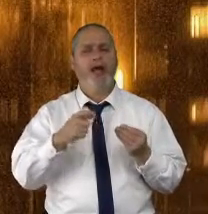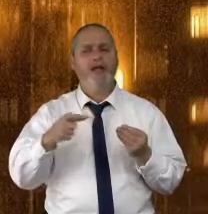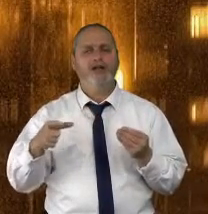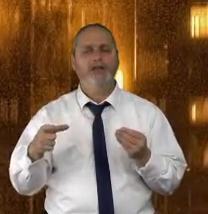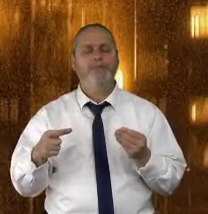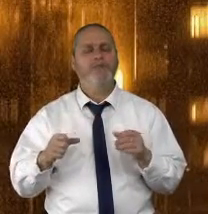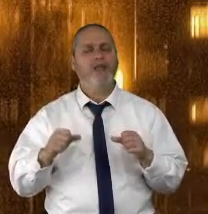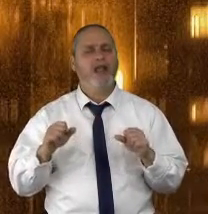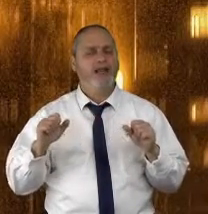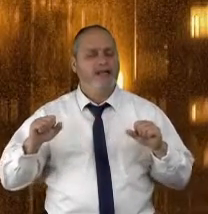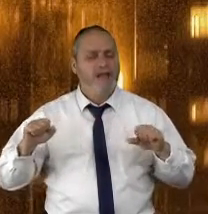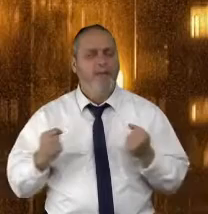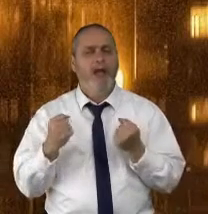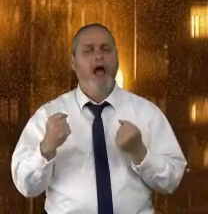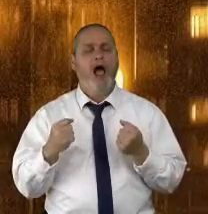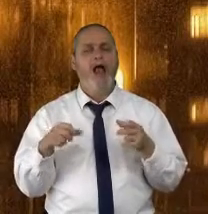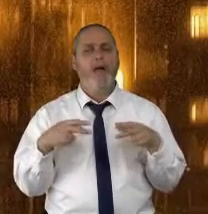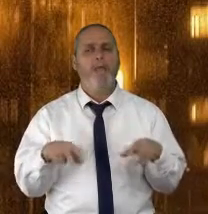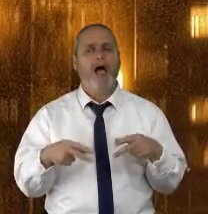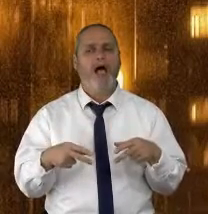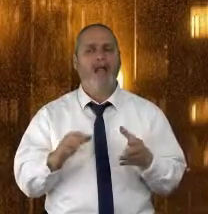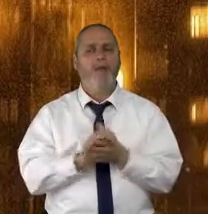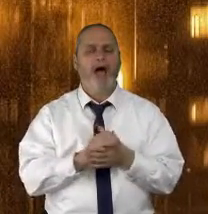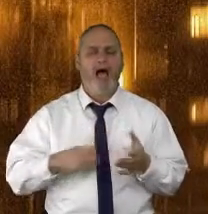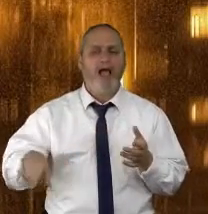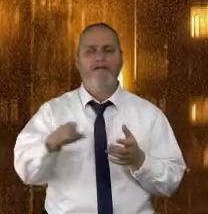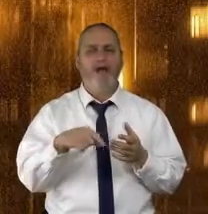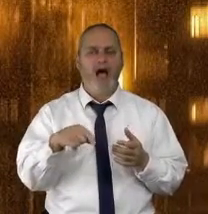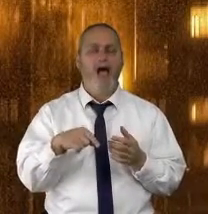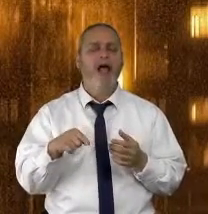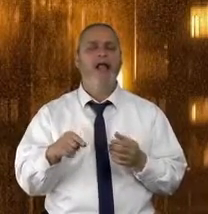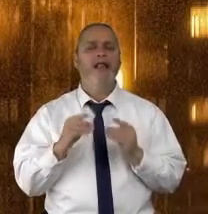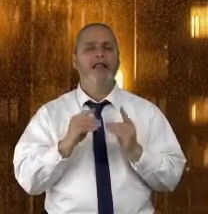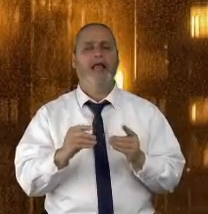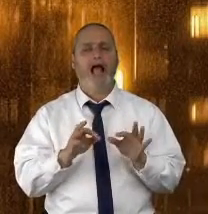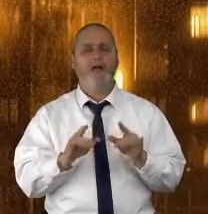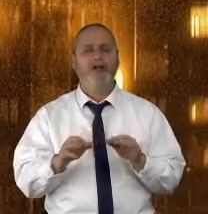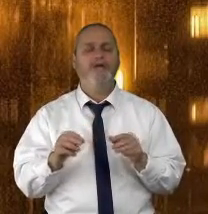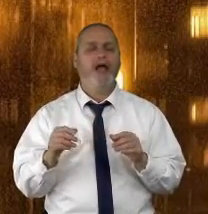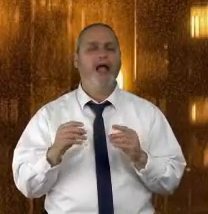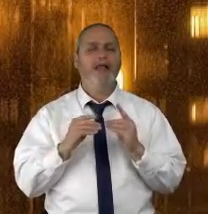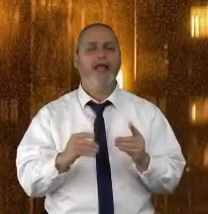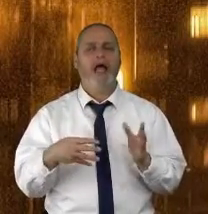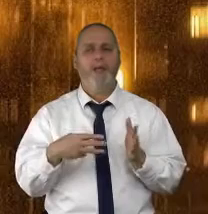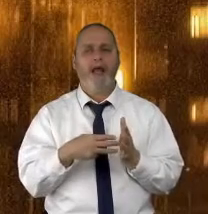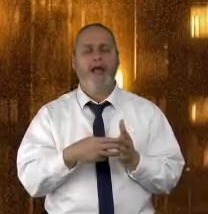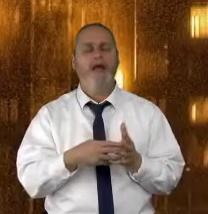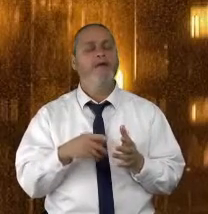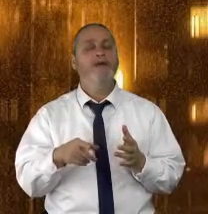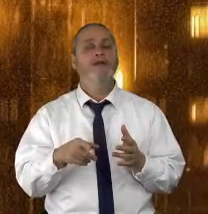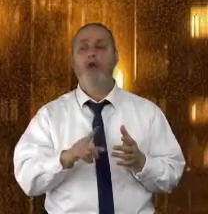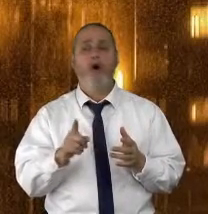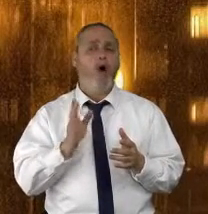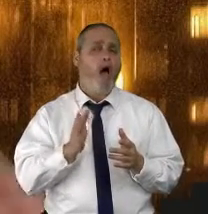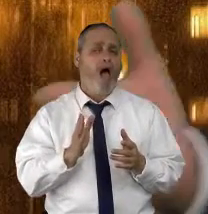להרבה אנשים להתגבר על הפוביה, החרדה החברתית שלהם ודרך המחשב, דרך המיילים, הם הצליחו. זה